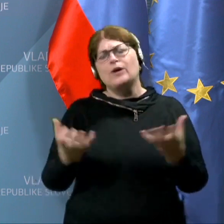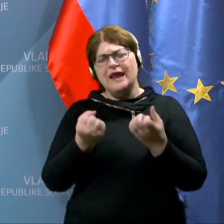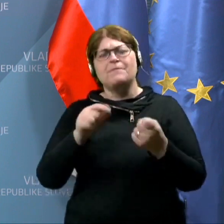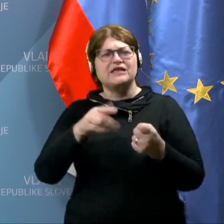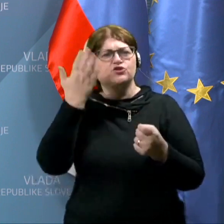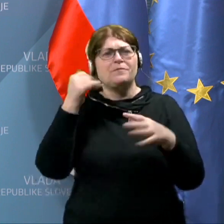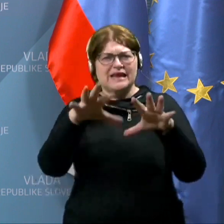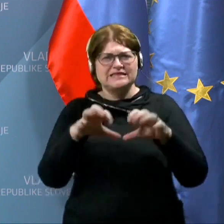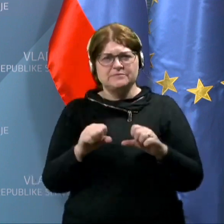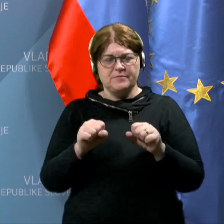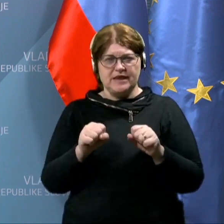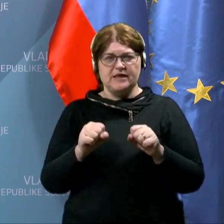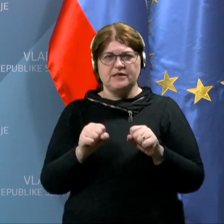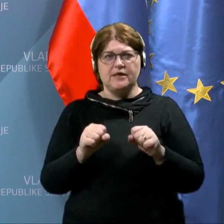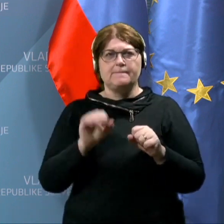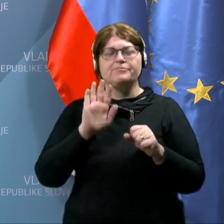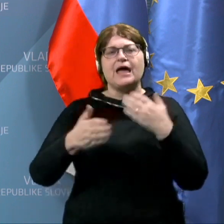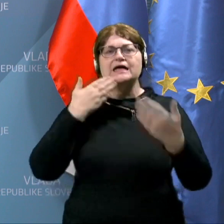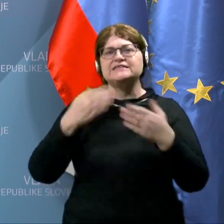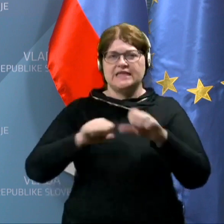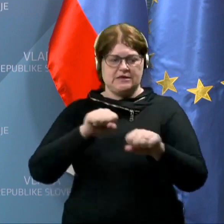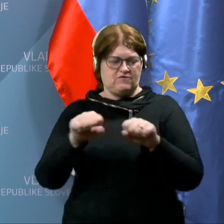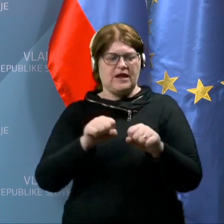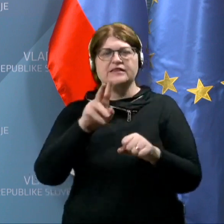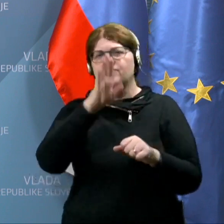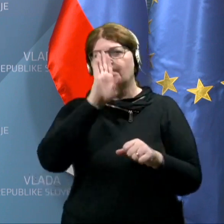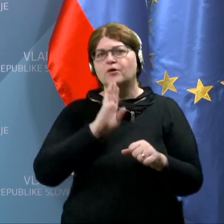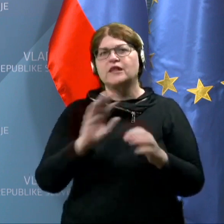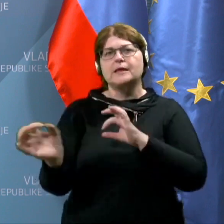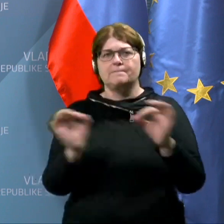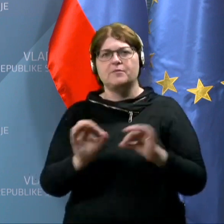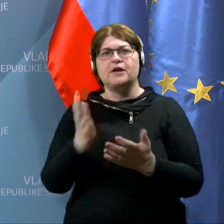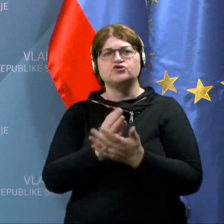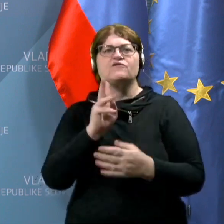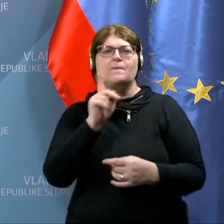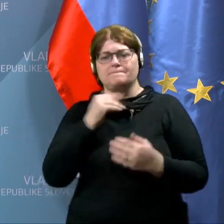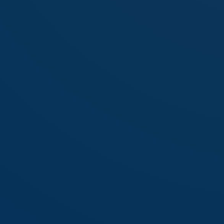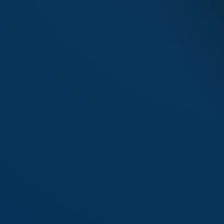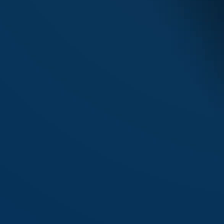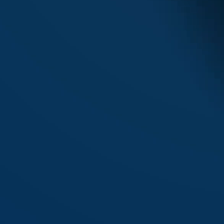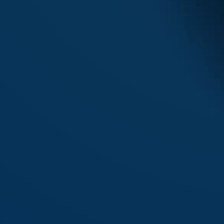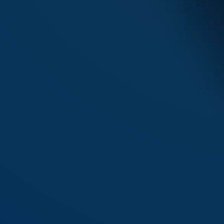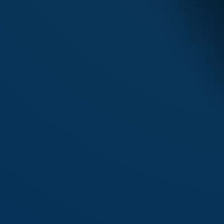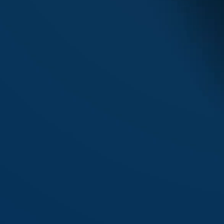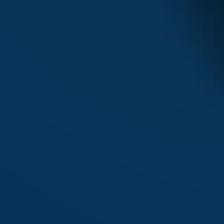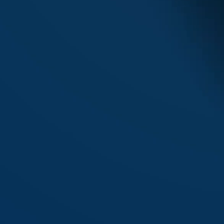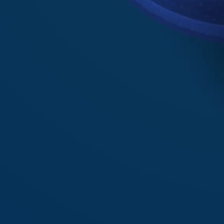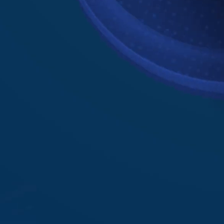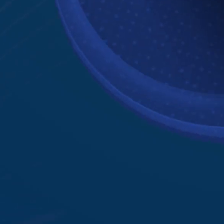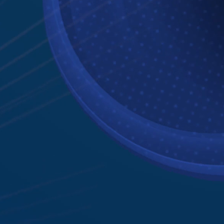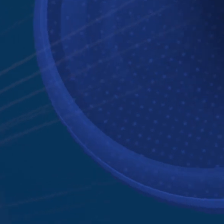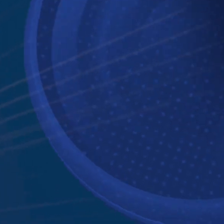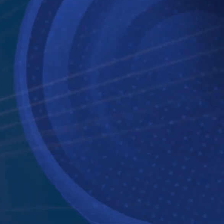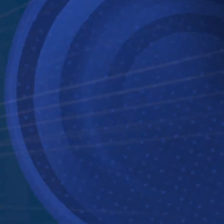na seji vlade, v ponedeljek pripravili že v petek. Hvala